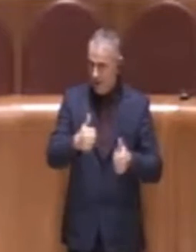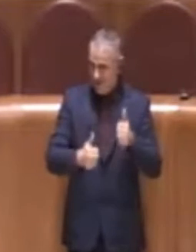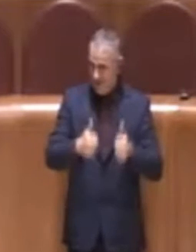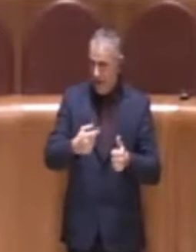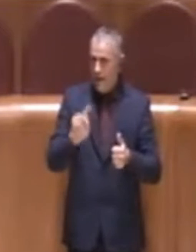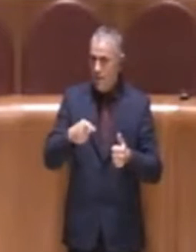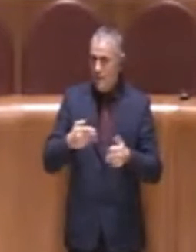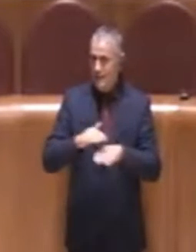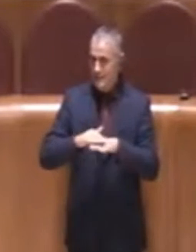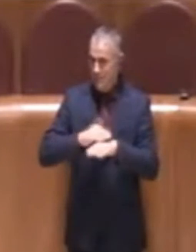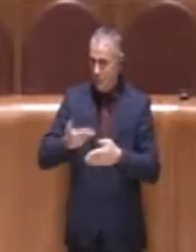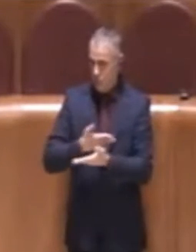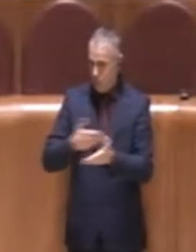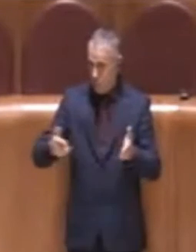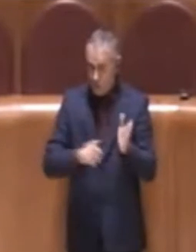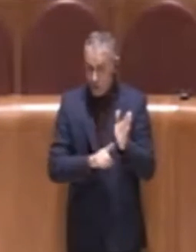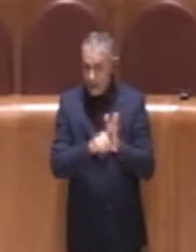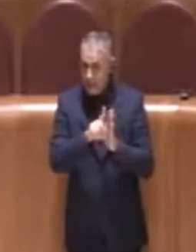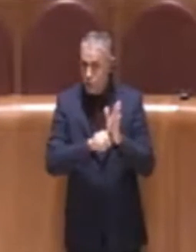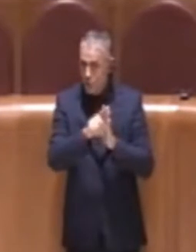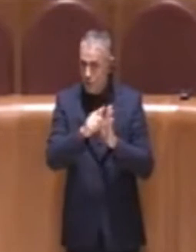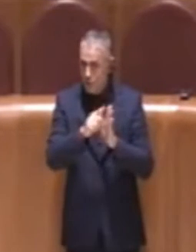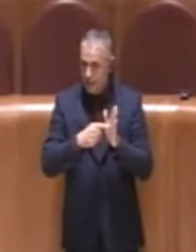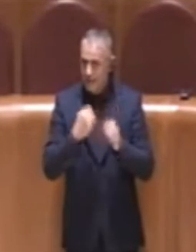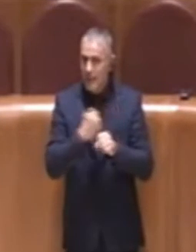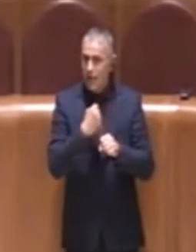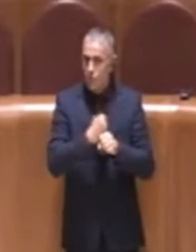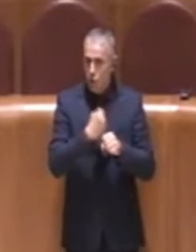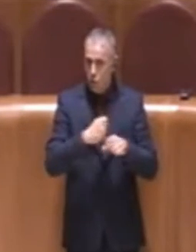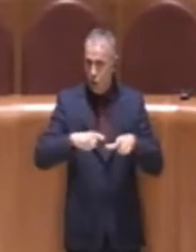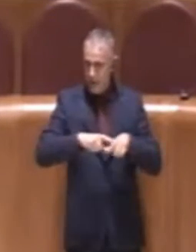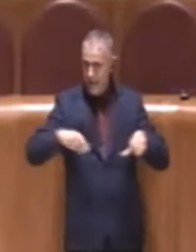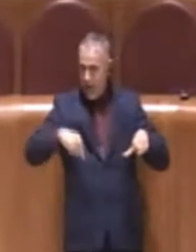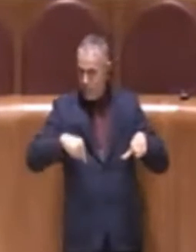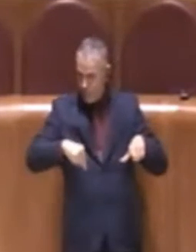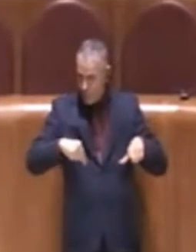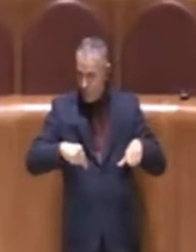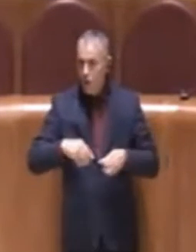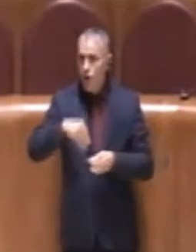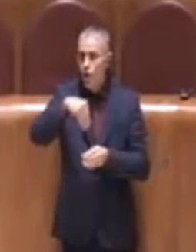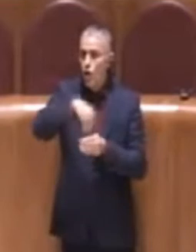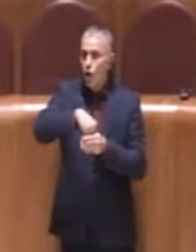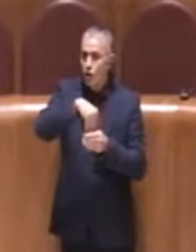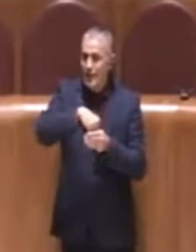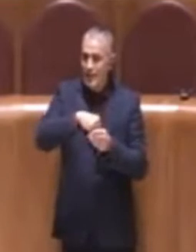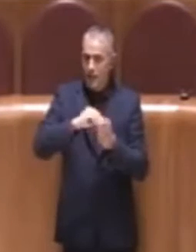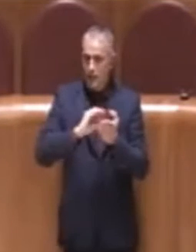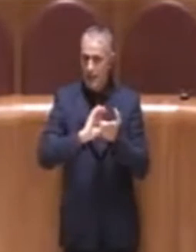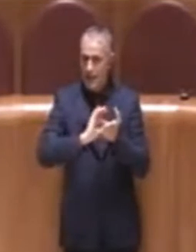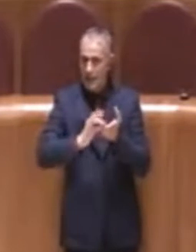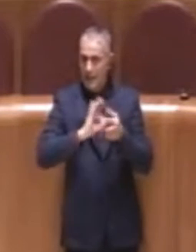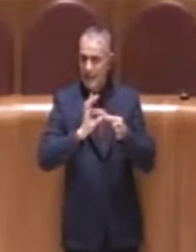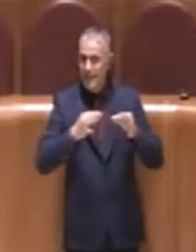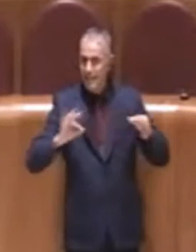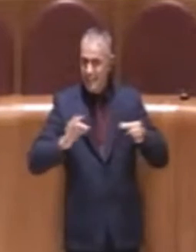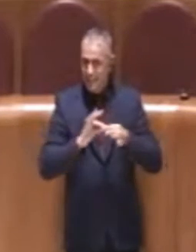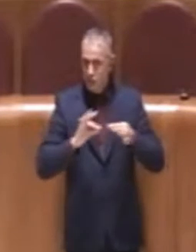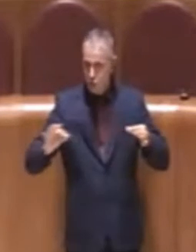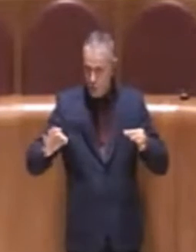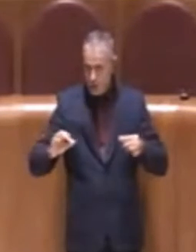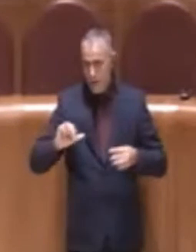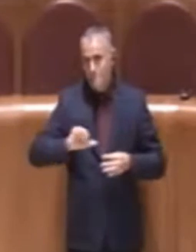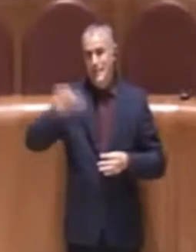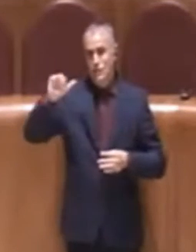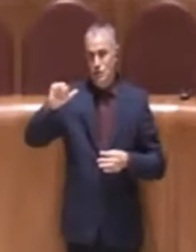pubblico urbano le risultanze del lavoro svolto dal suddetto tavolo, contenente la definizione delle principali funzioni e del